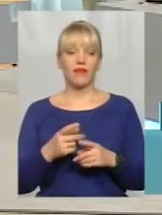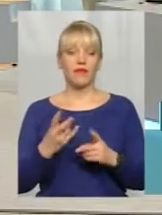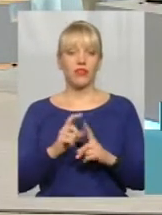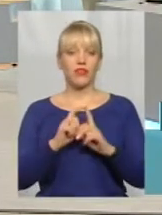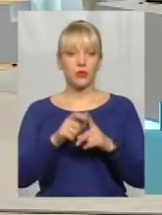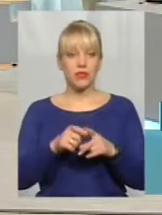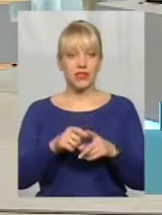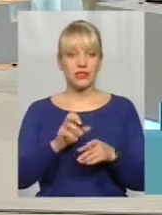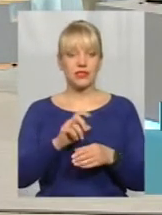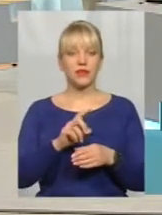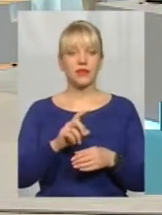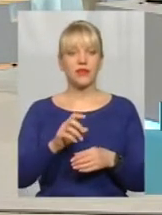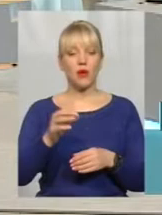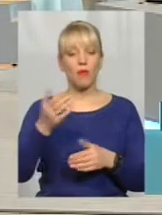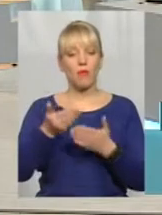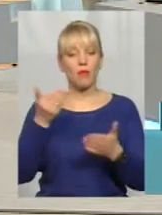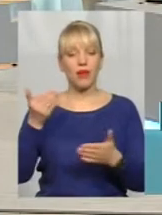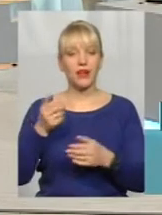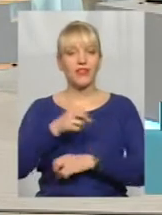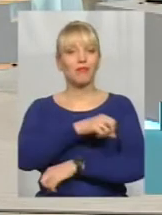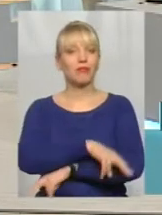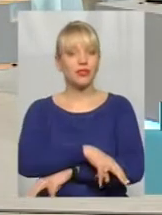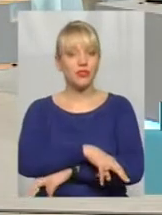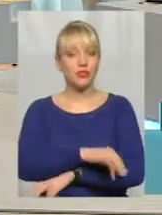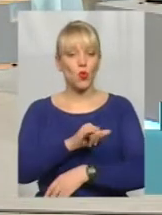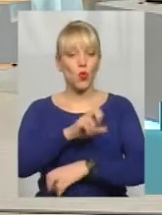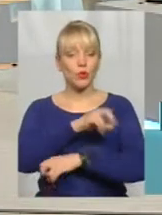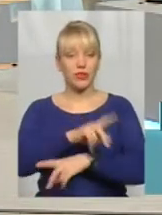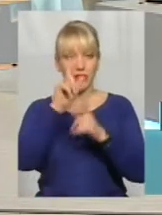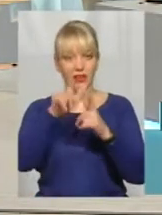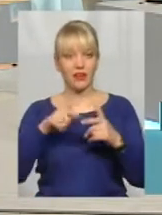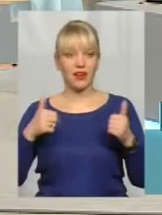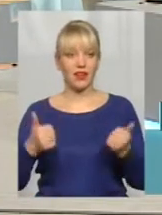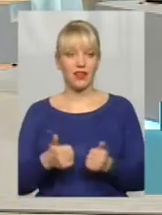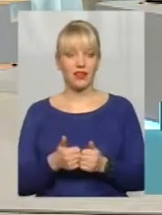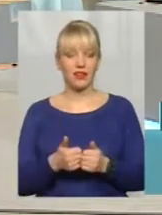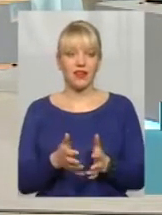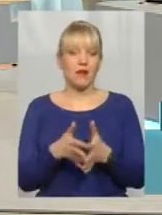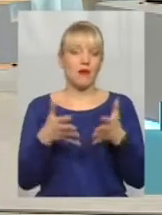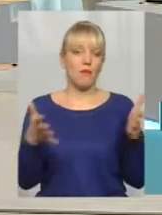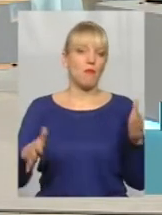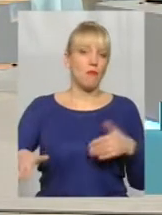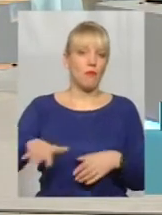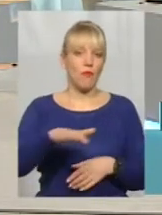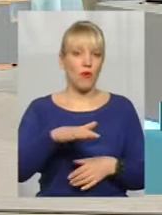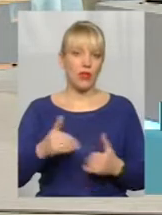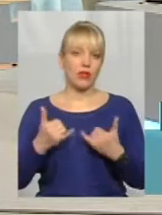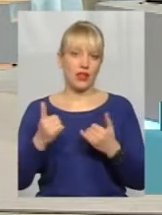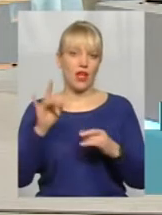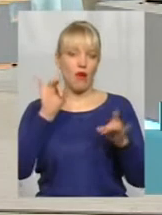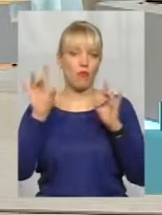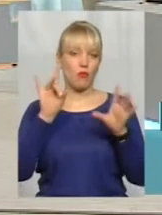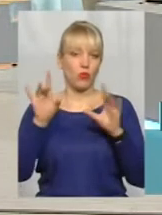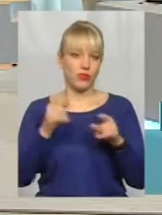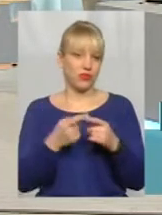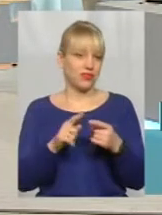попереднє бідність. У бідній країні неміряне поле для популістів. Це